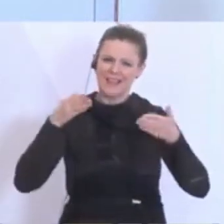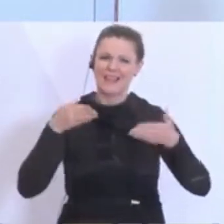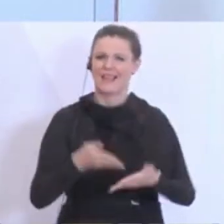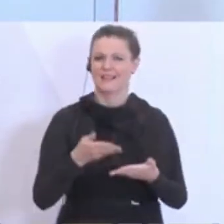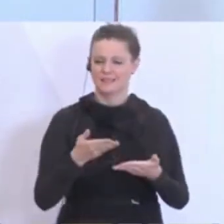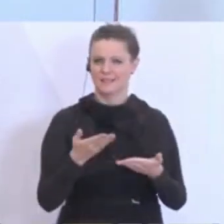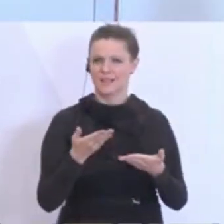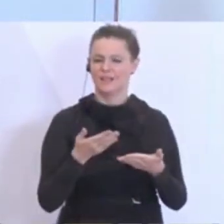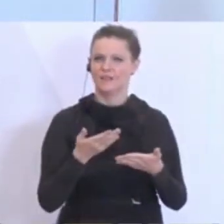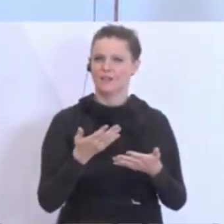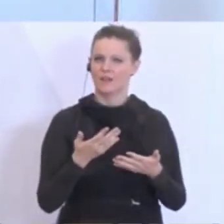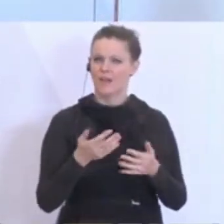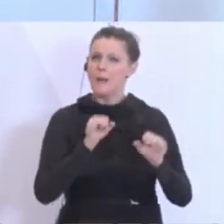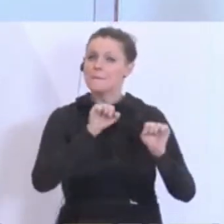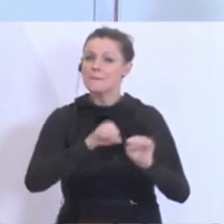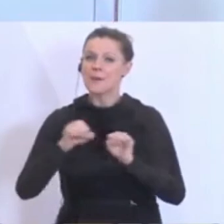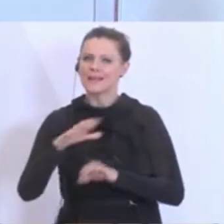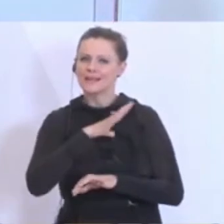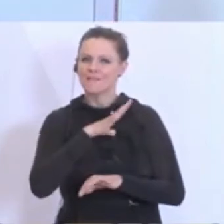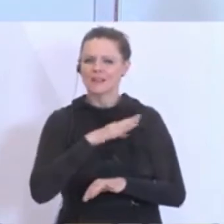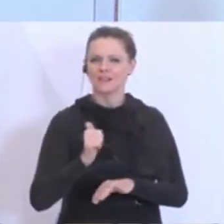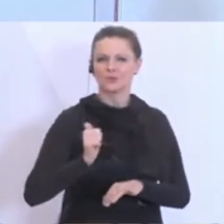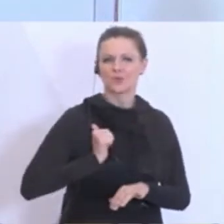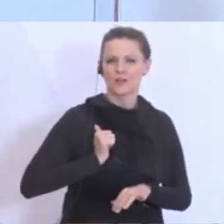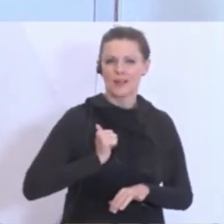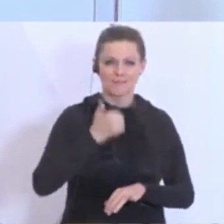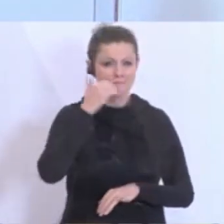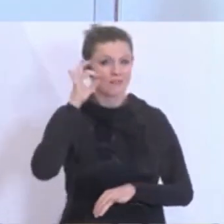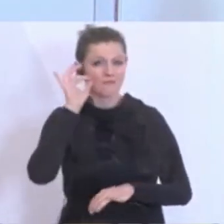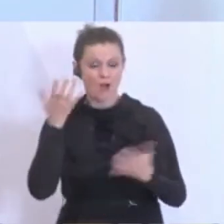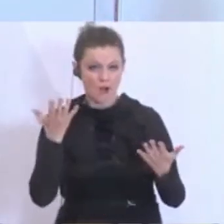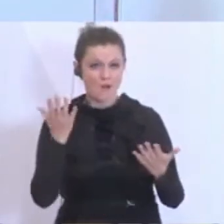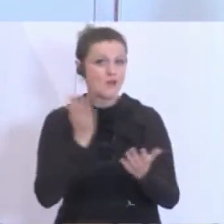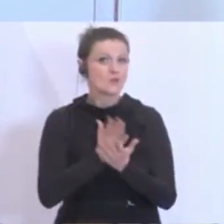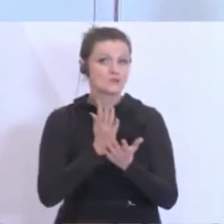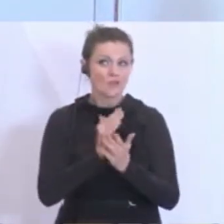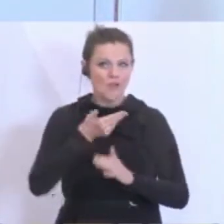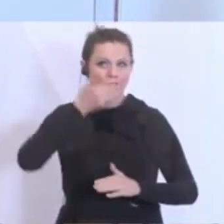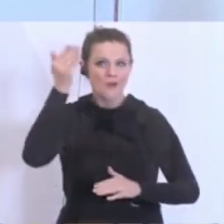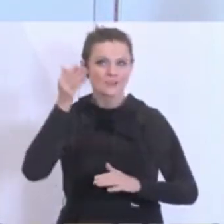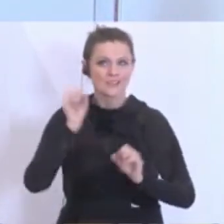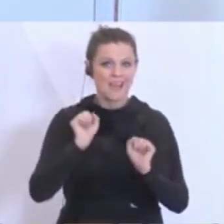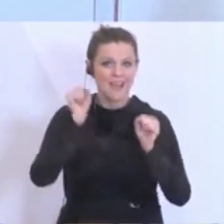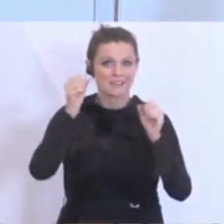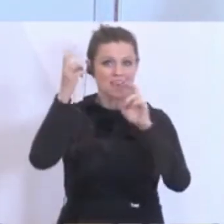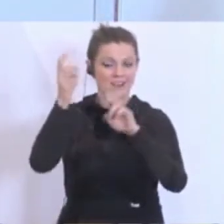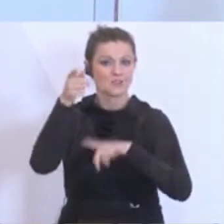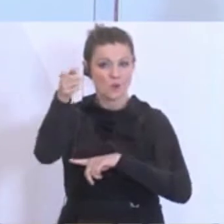mit der potenziellen Gefährdung unserer Soldatinnen und Soldaten auch im Auslandseinsatz